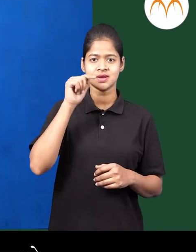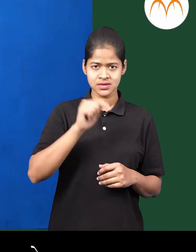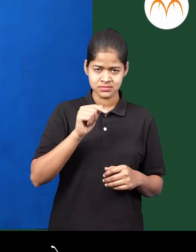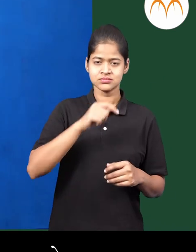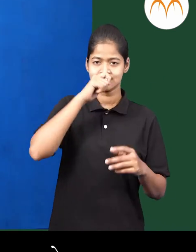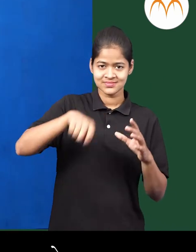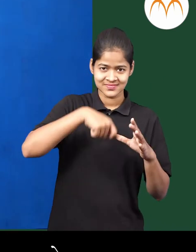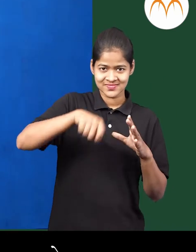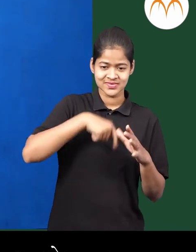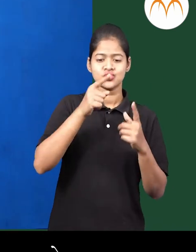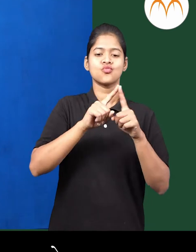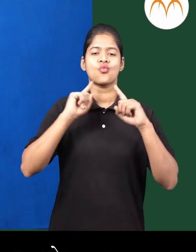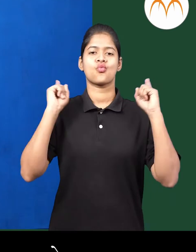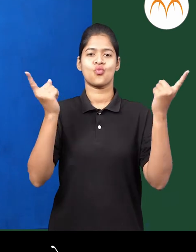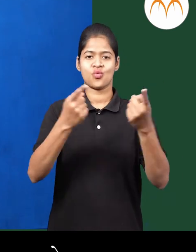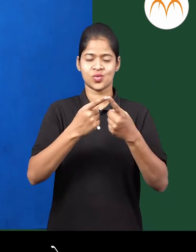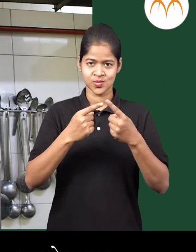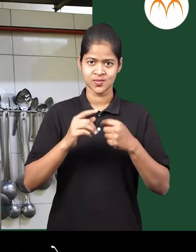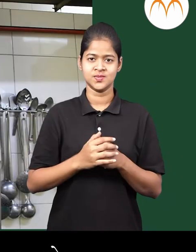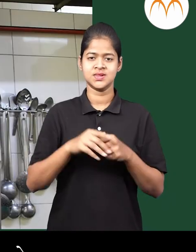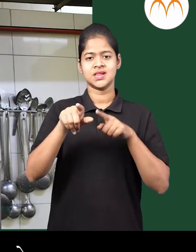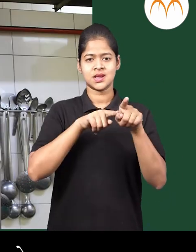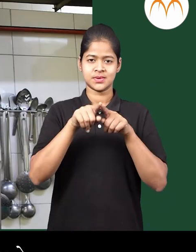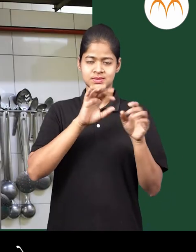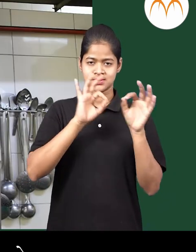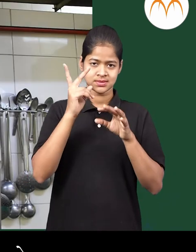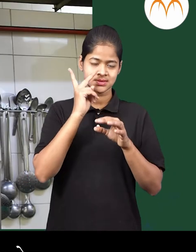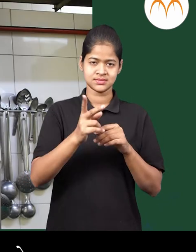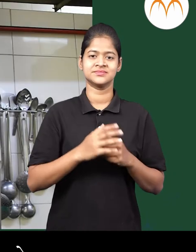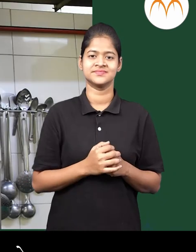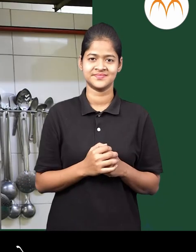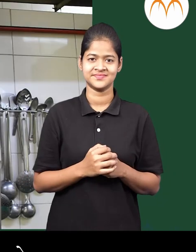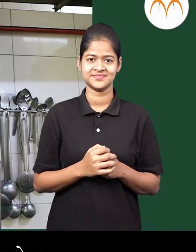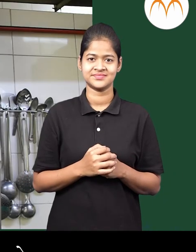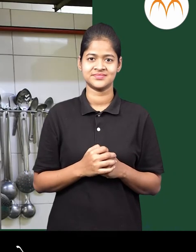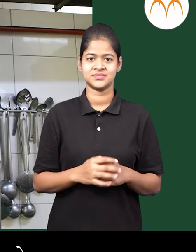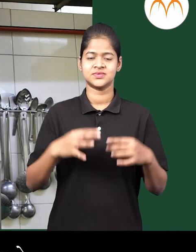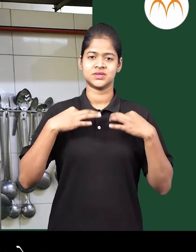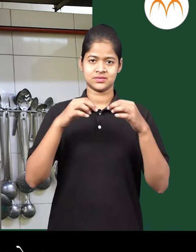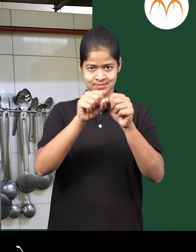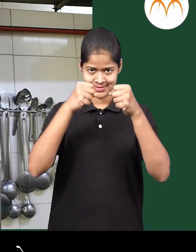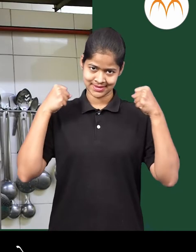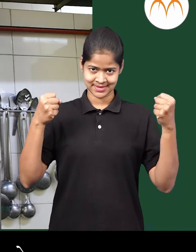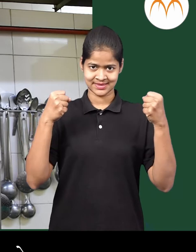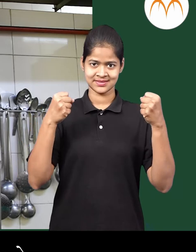आशियु उधारण आपलेले सापडत आत काते बउघुयात कपाट एक, कपडे मातर अनेक